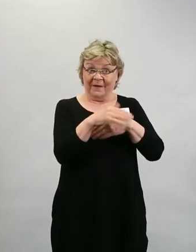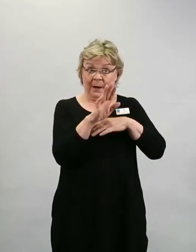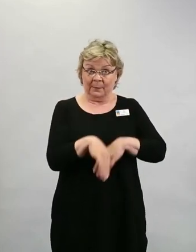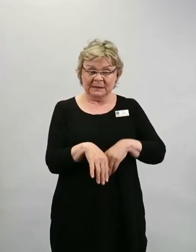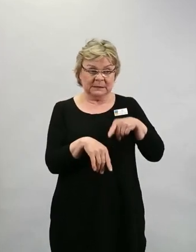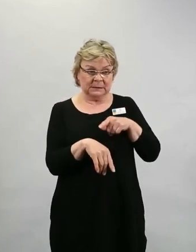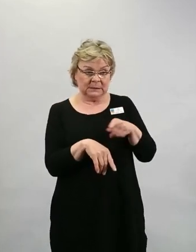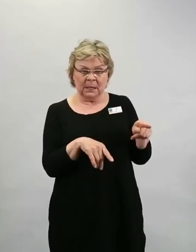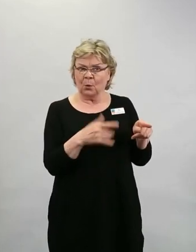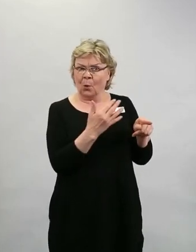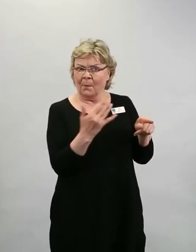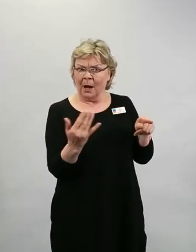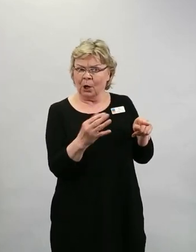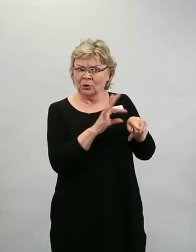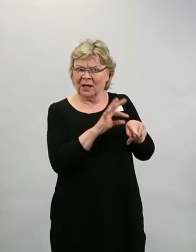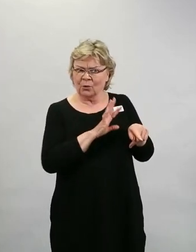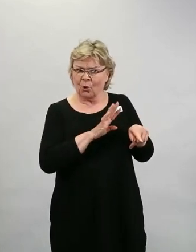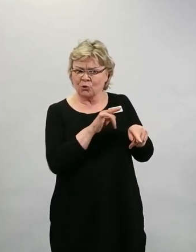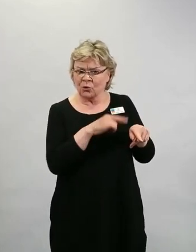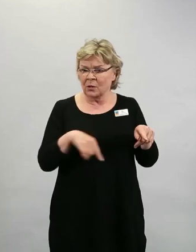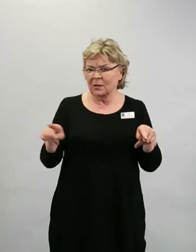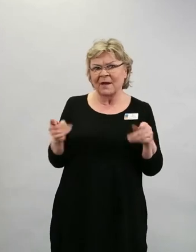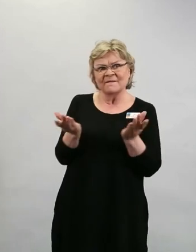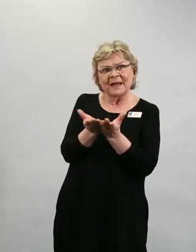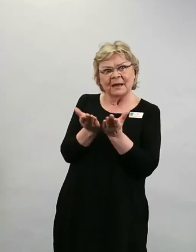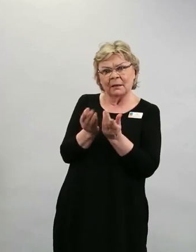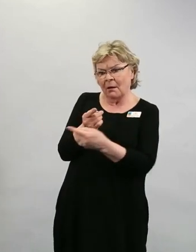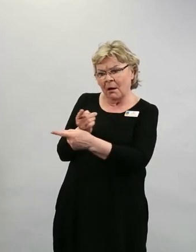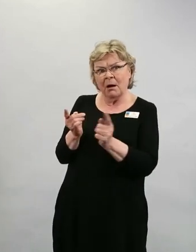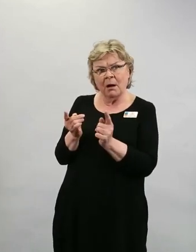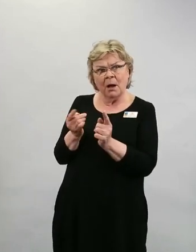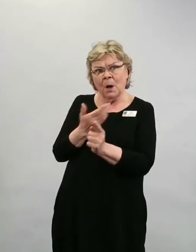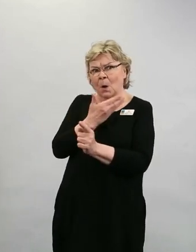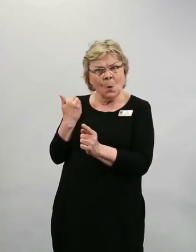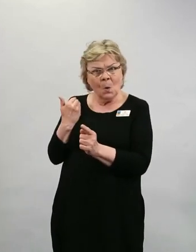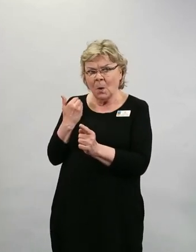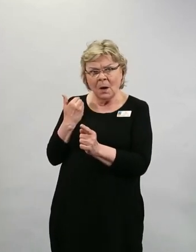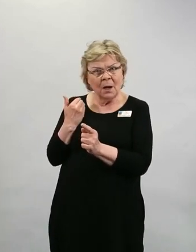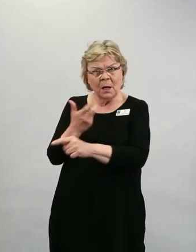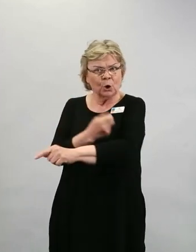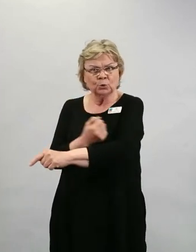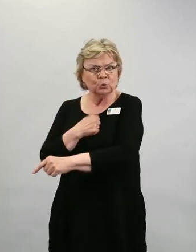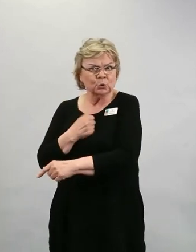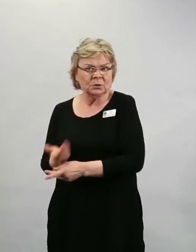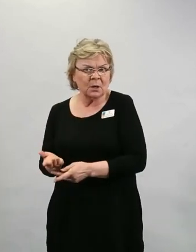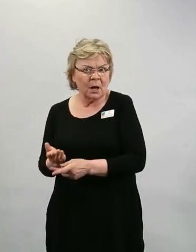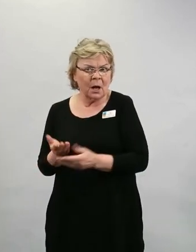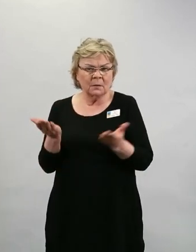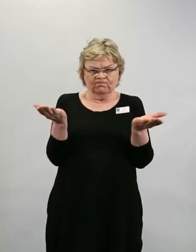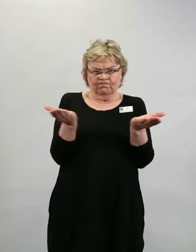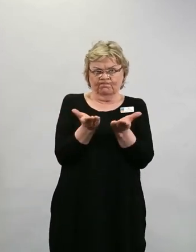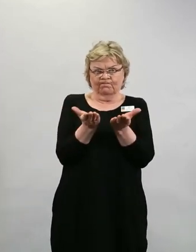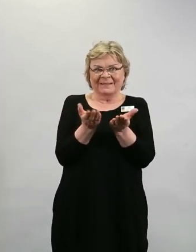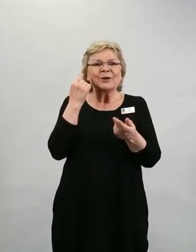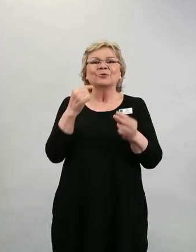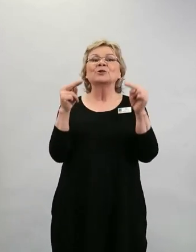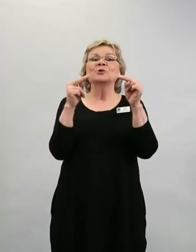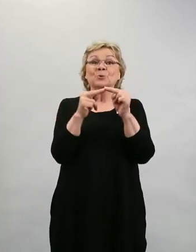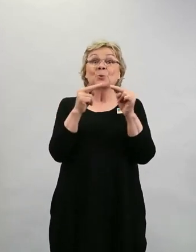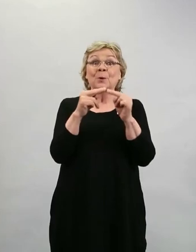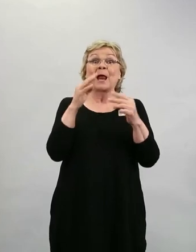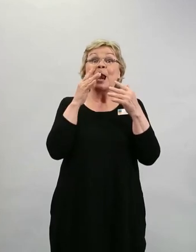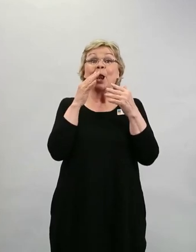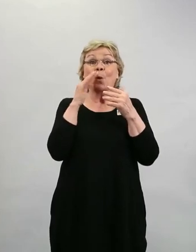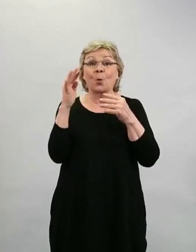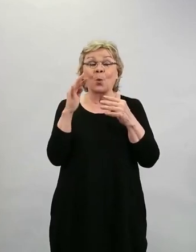rokottamattomiin. Tästä saadaan se suhdeluku sitten. Eli se on suhdeluku taudin